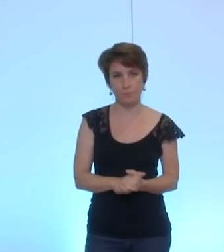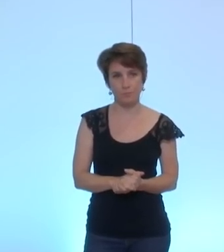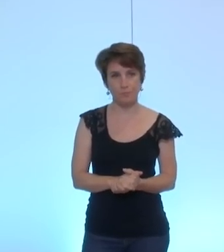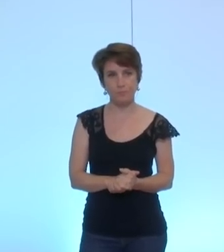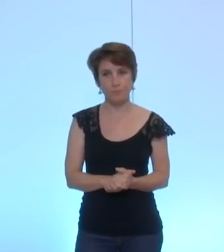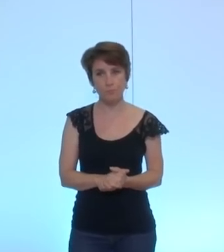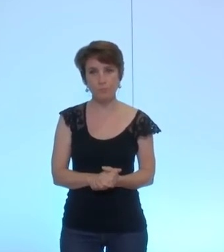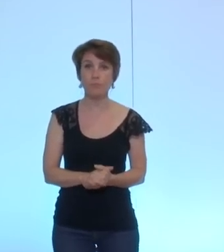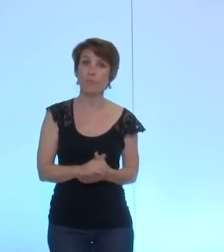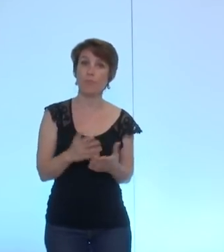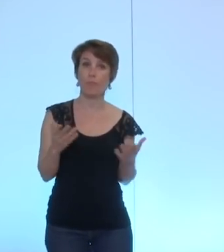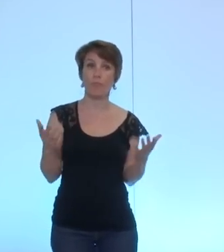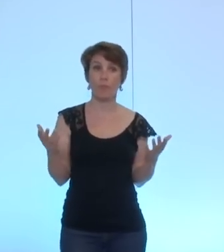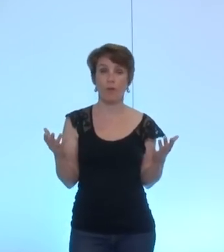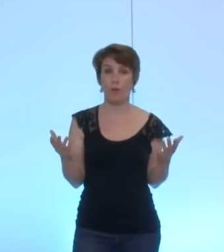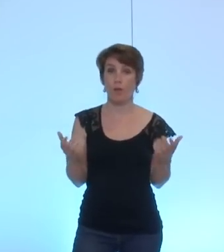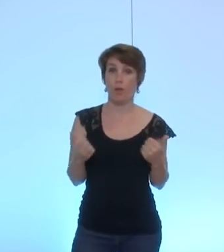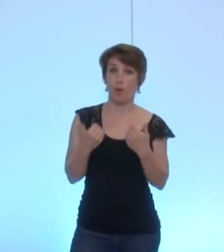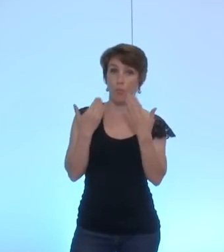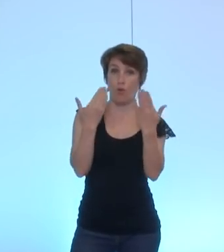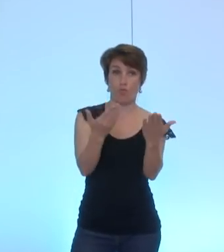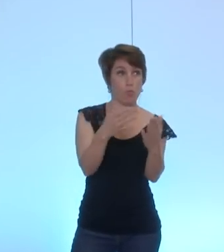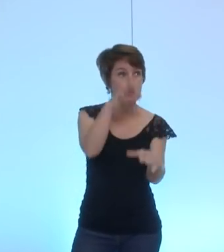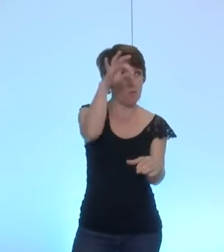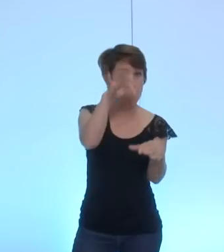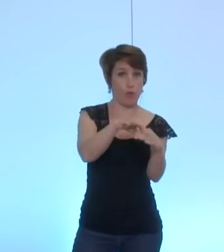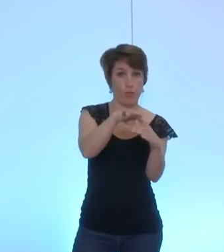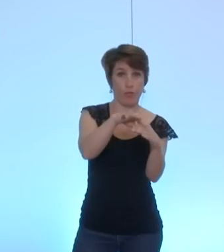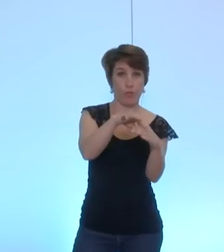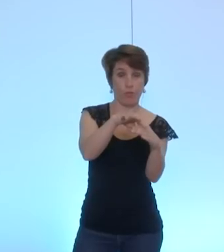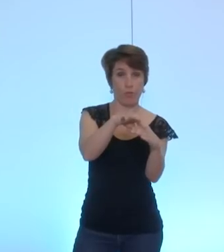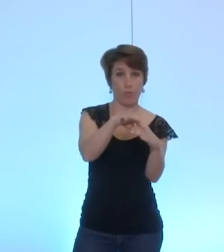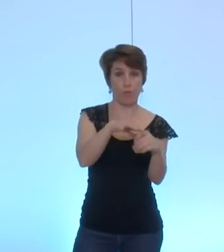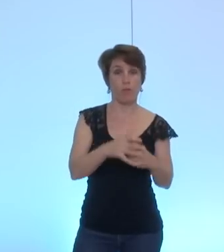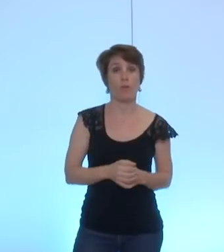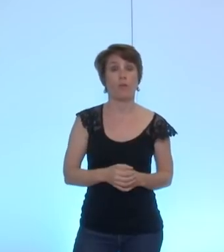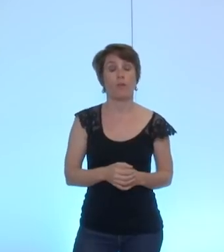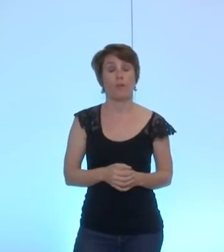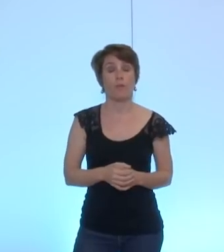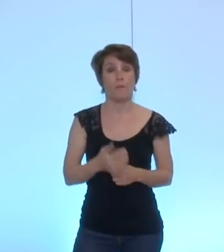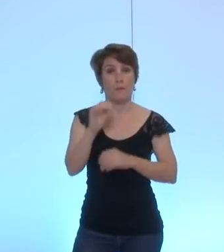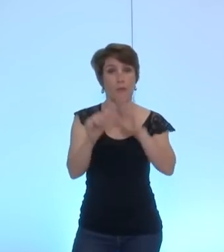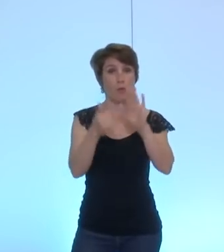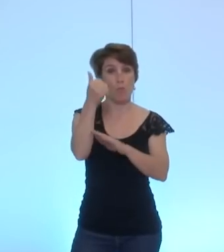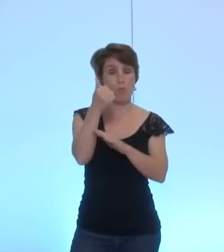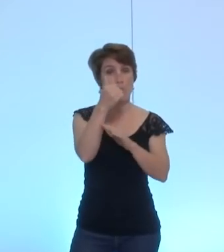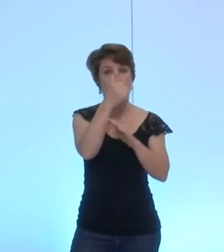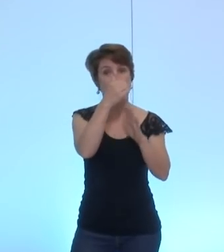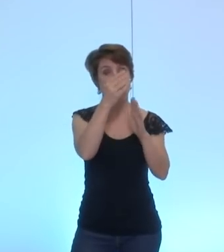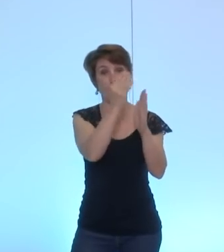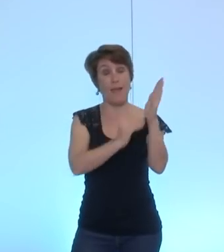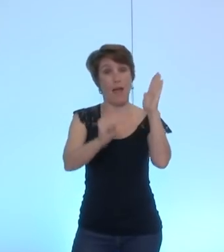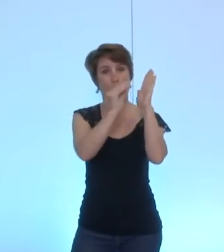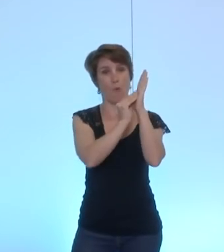je propose de passer aux voix et donc sur le premier amendement d